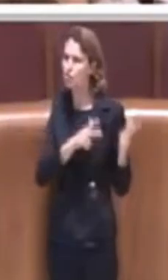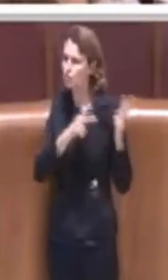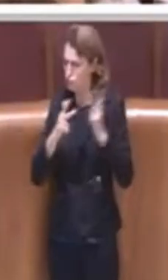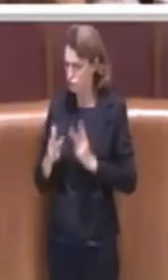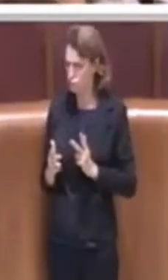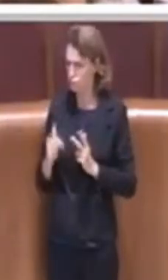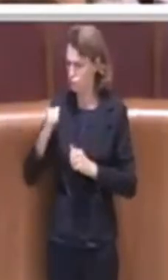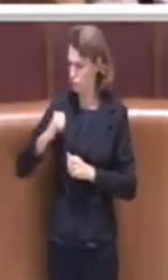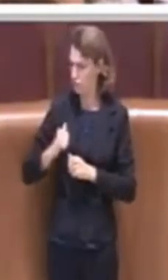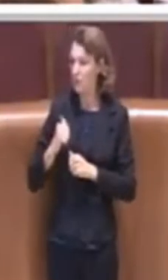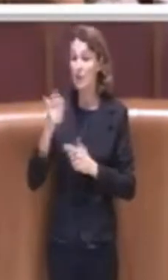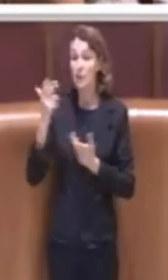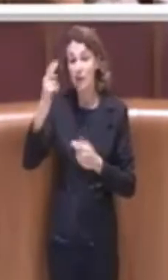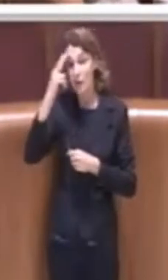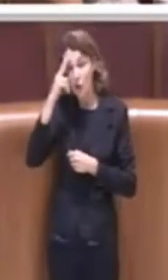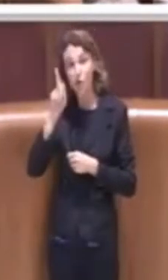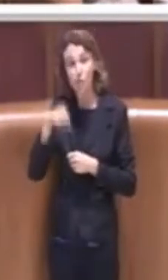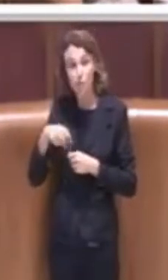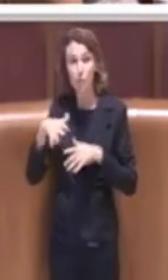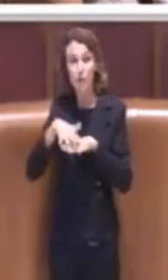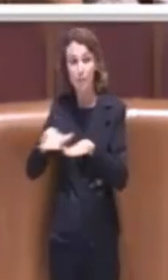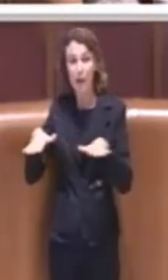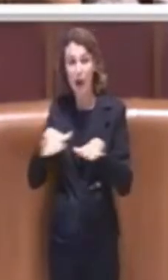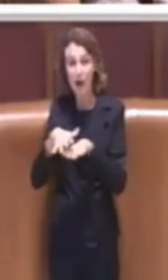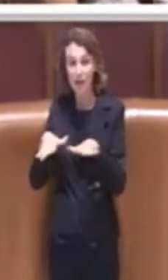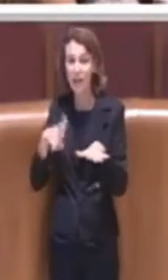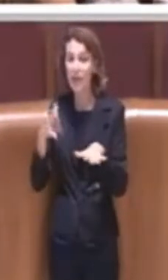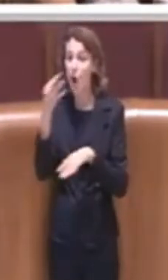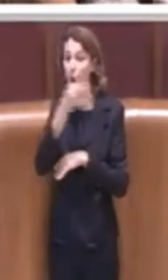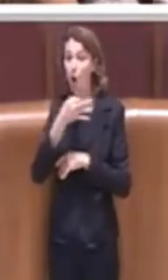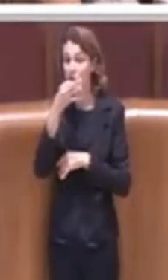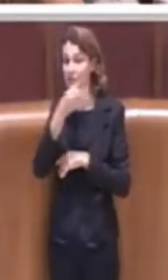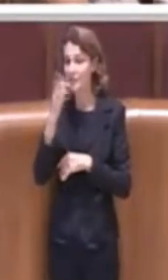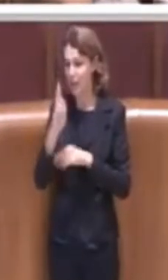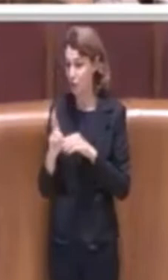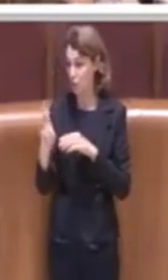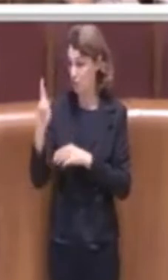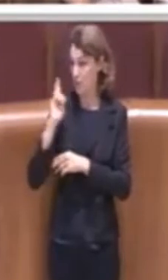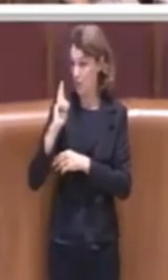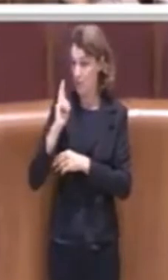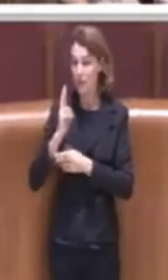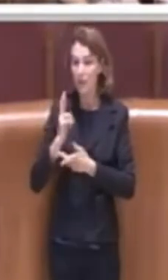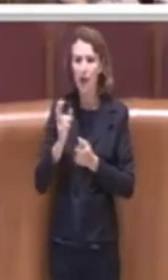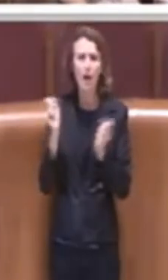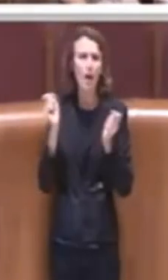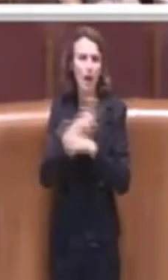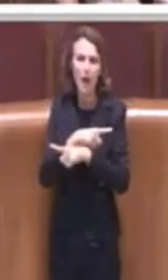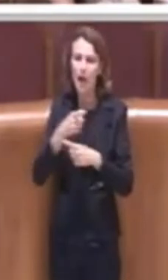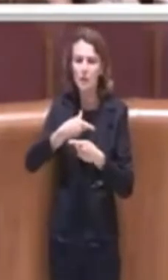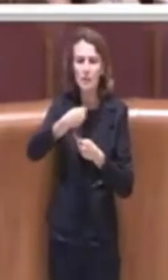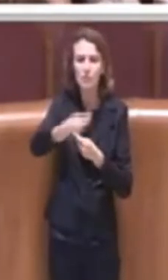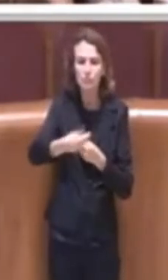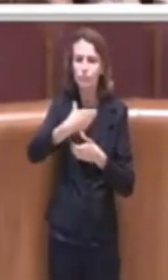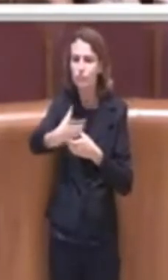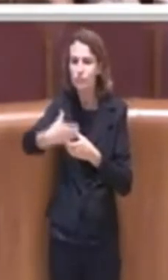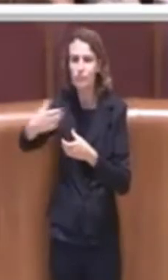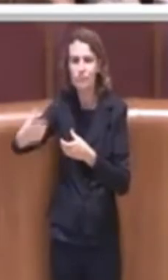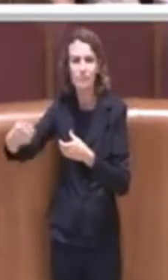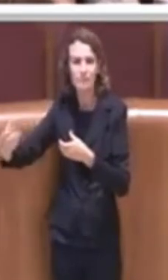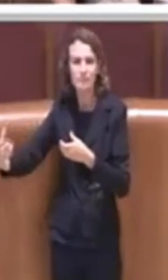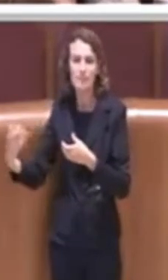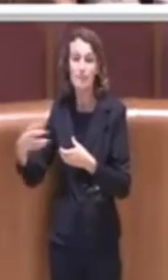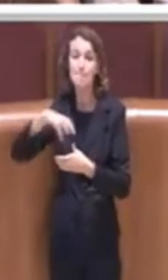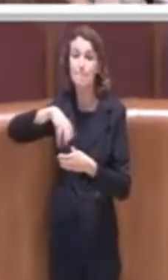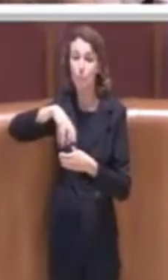sul mare di Ostia l'altra domenica c'è stata una distribuzione gratuita delle borracce quindi